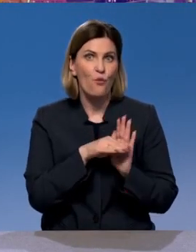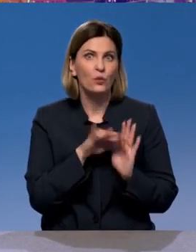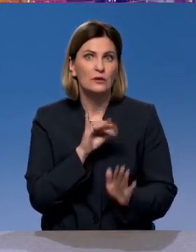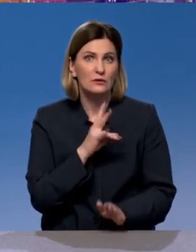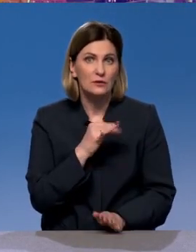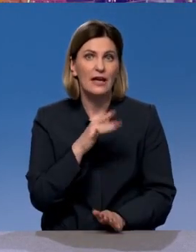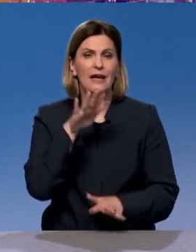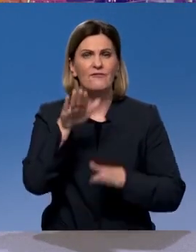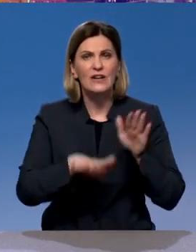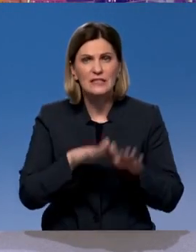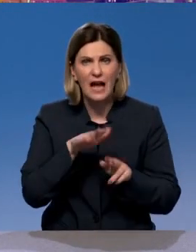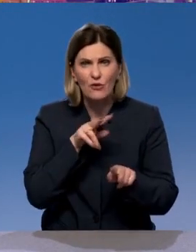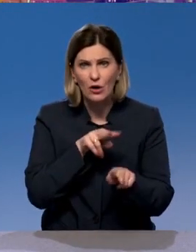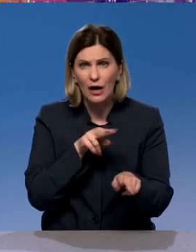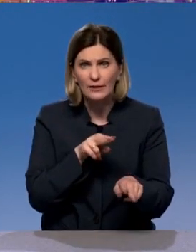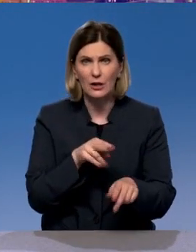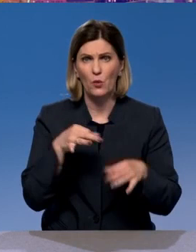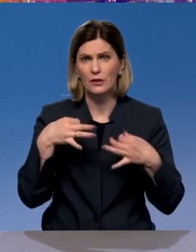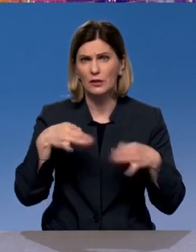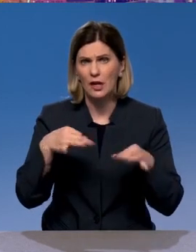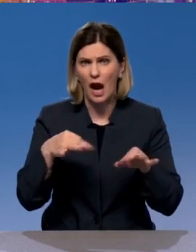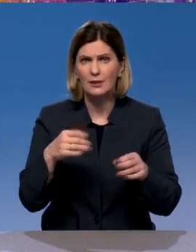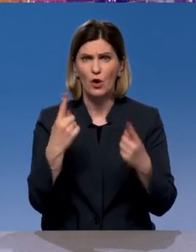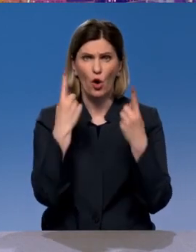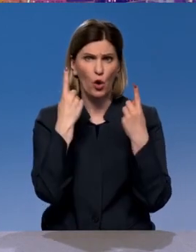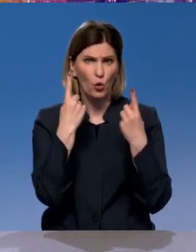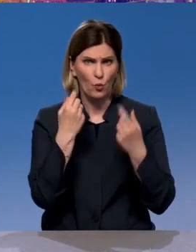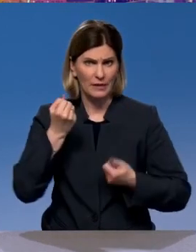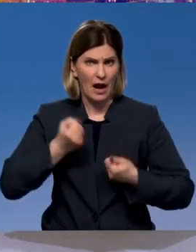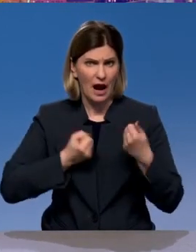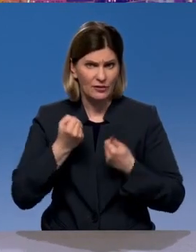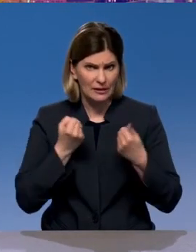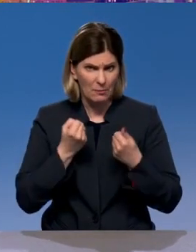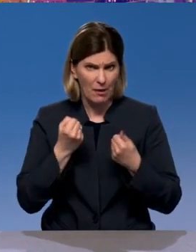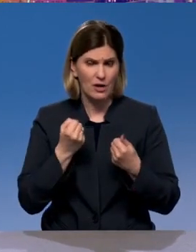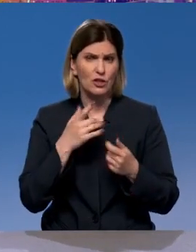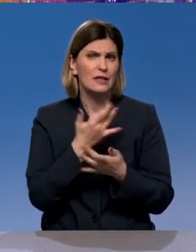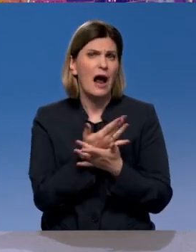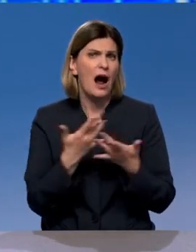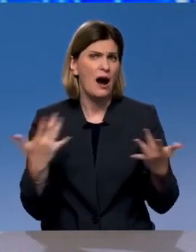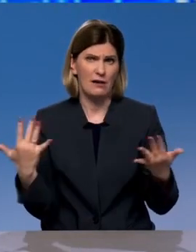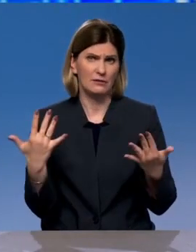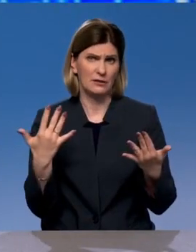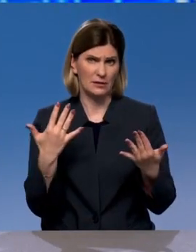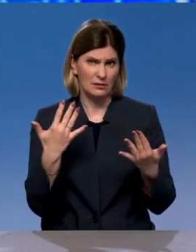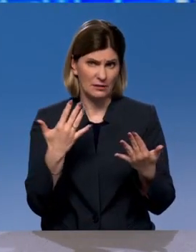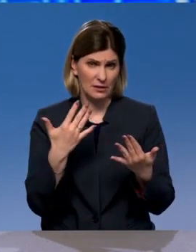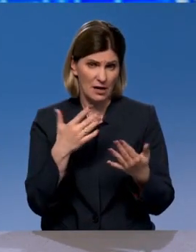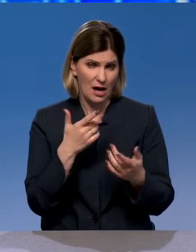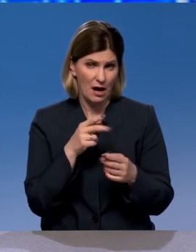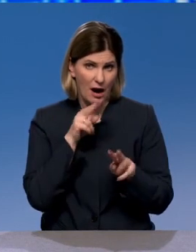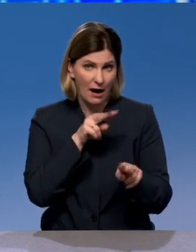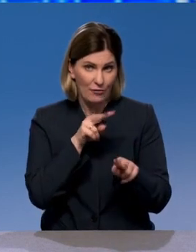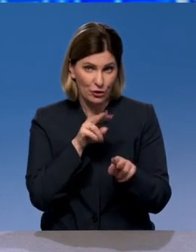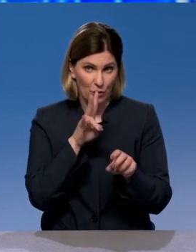весовой контроль, контроль за негабаритным транспортом и много других функций. Да, вообще контроль за автотранспортом. И в том